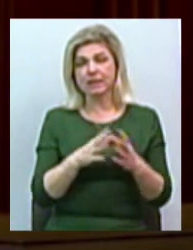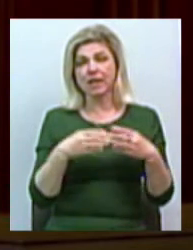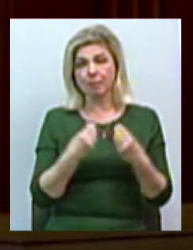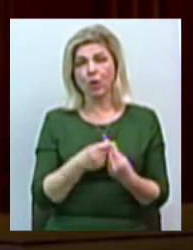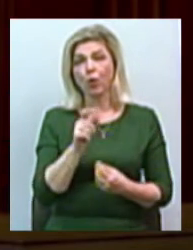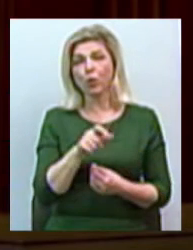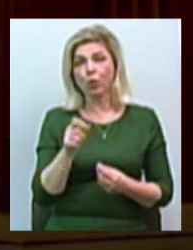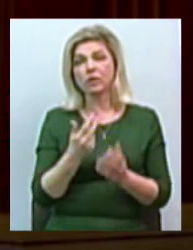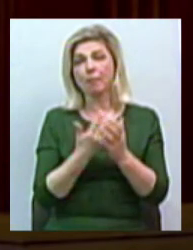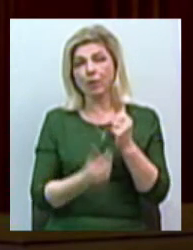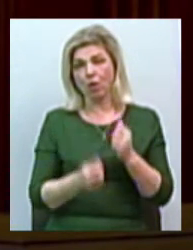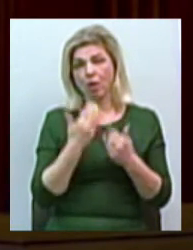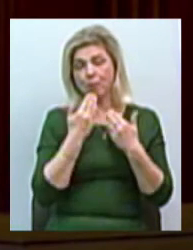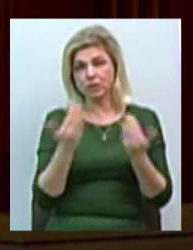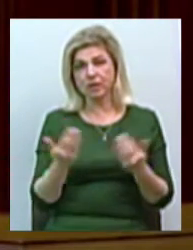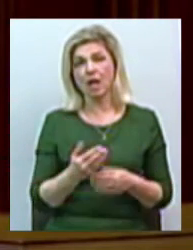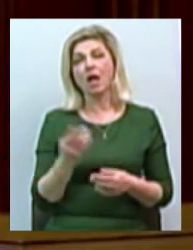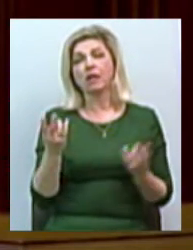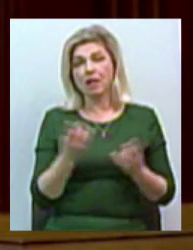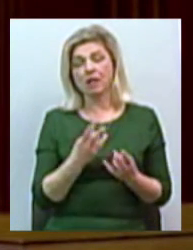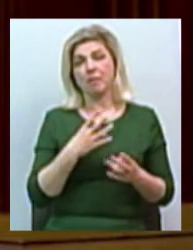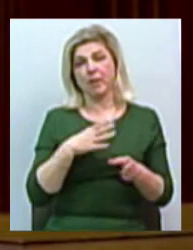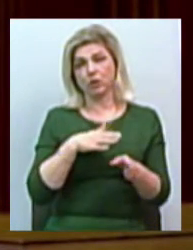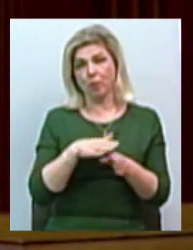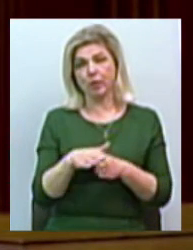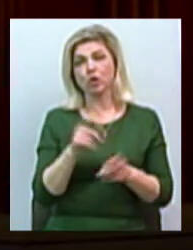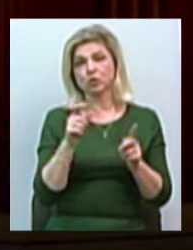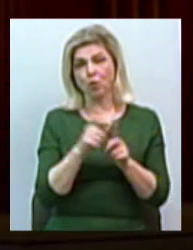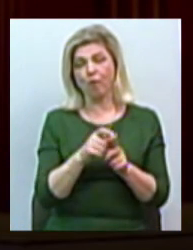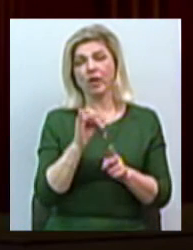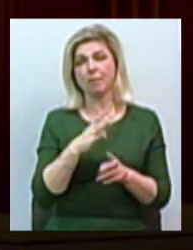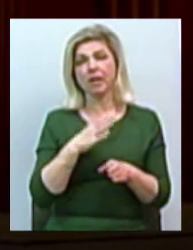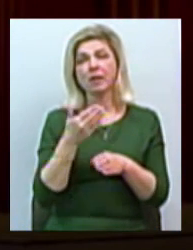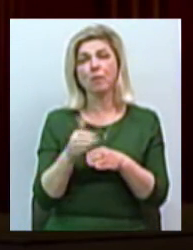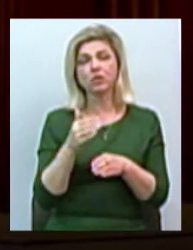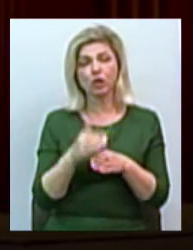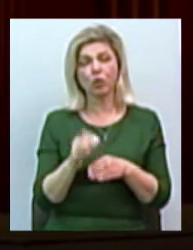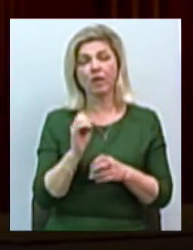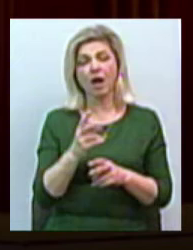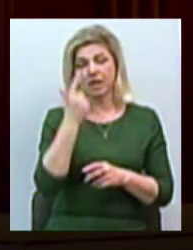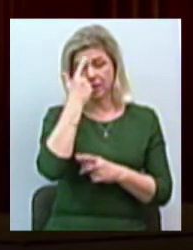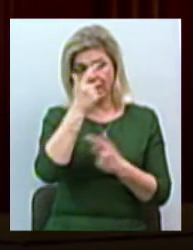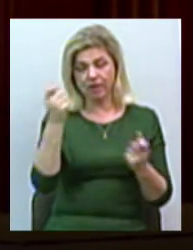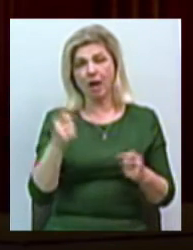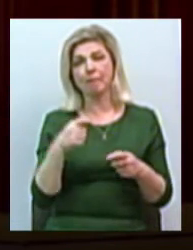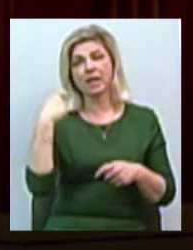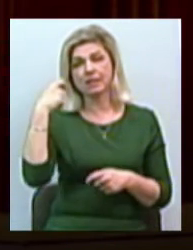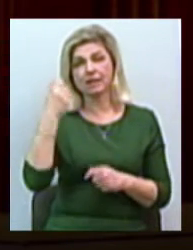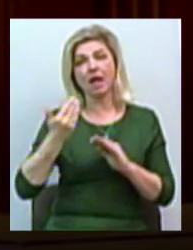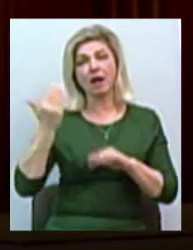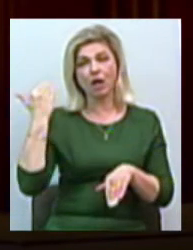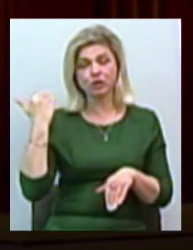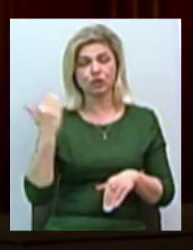останнє. Невже не можна було дотримати слова, бути послідовними? І як заявляв президент раніше,